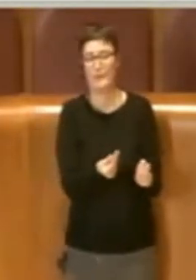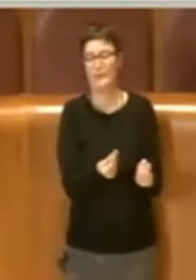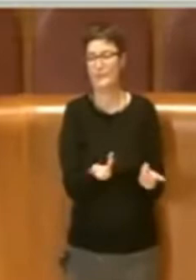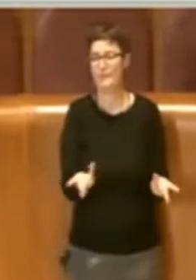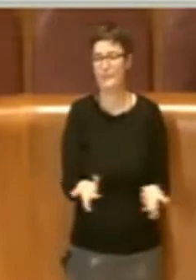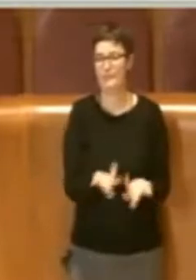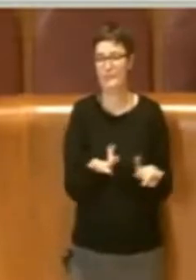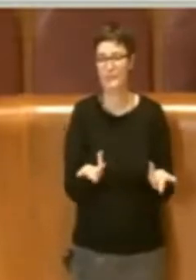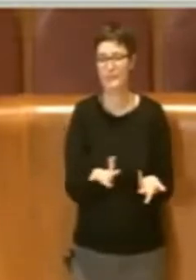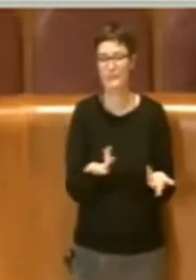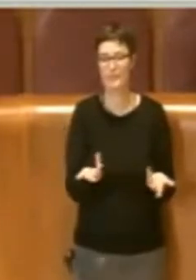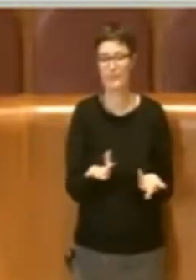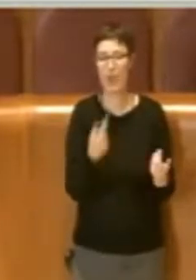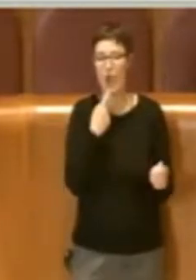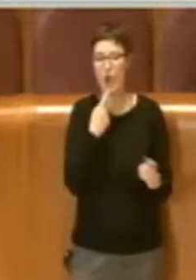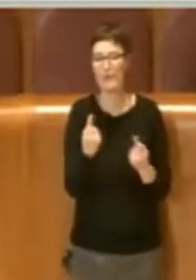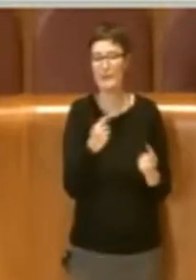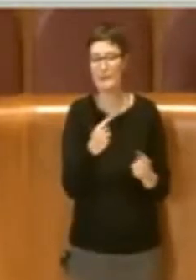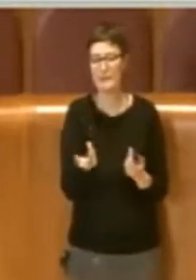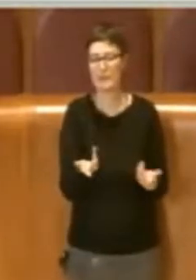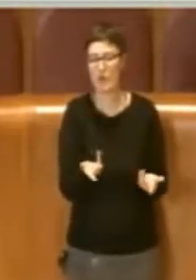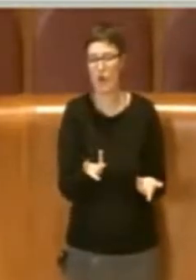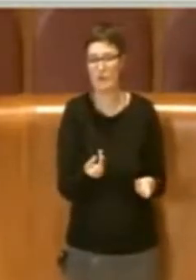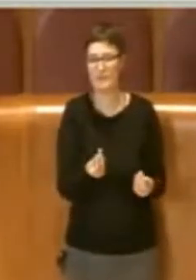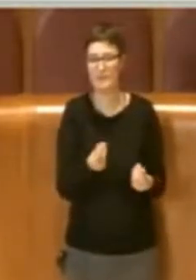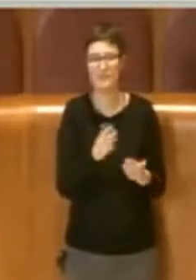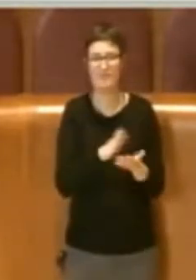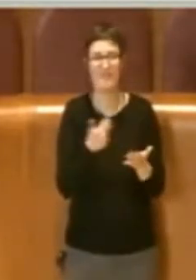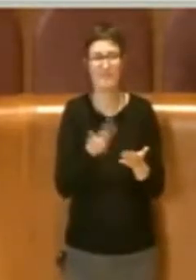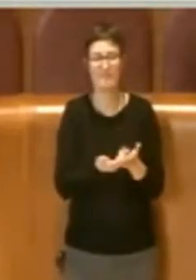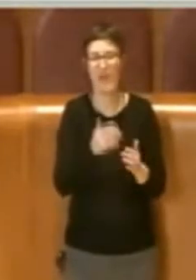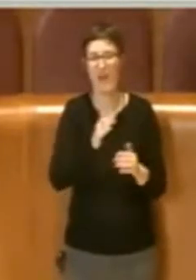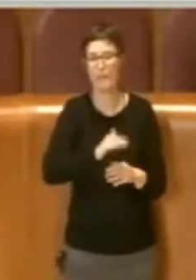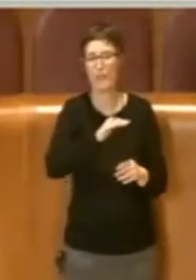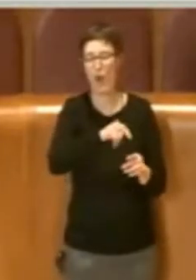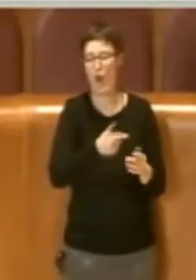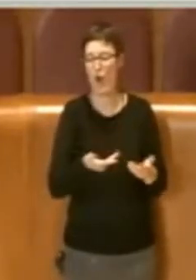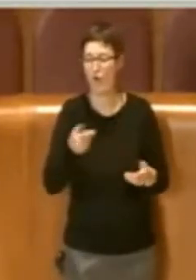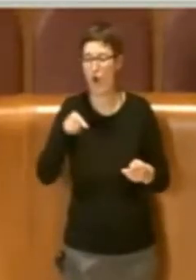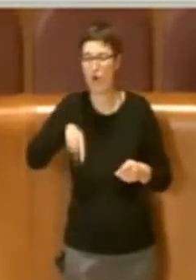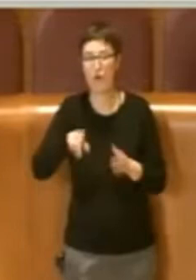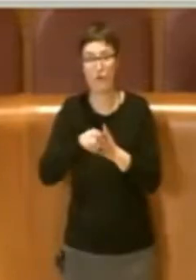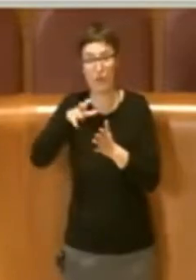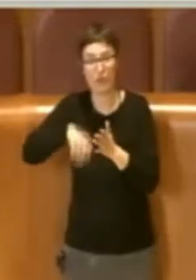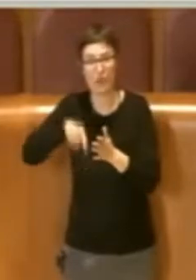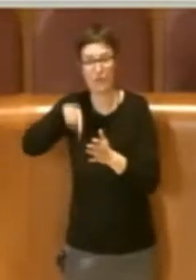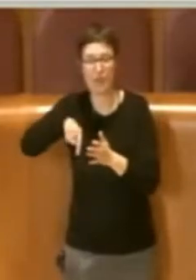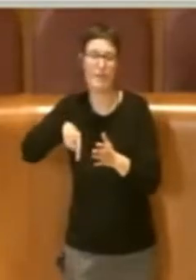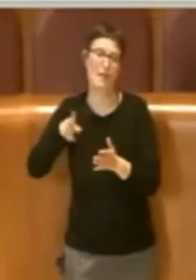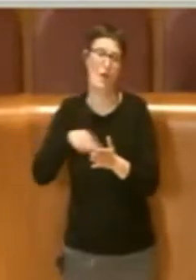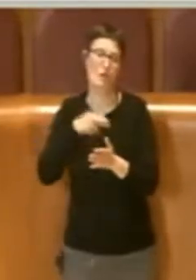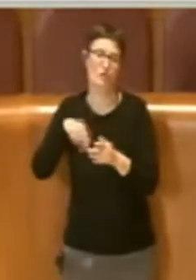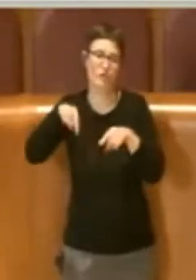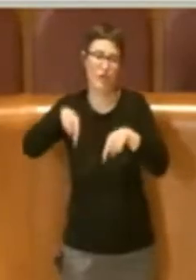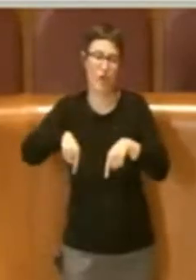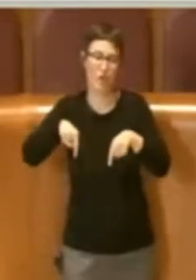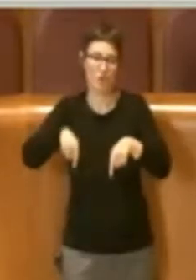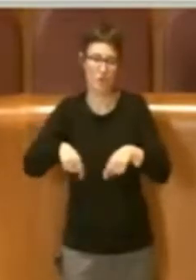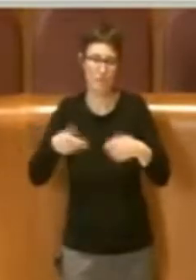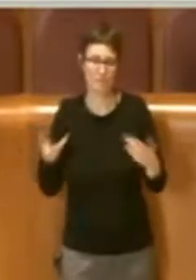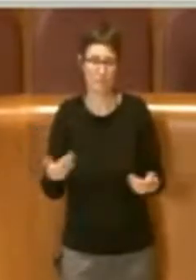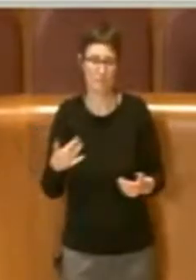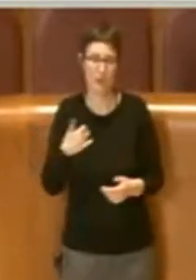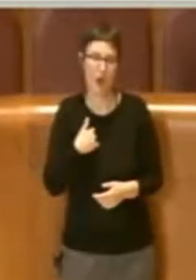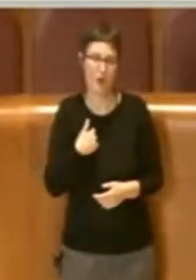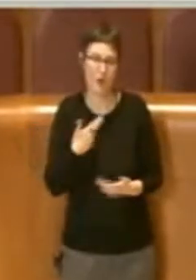questi discorsi l'importanza invece di quest'atto che stiamo andando a votare oggi in Aula. Quindi io mi